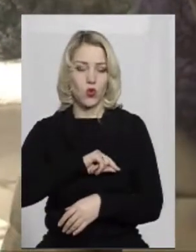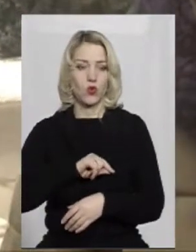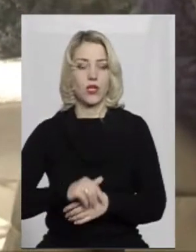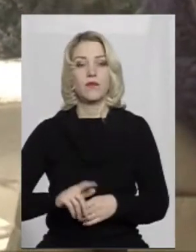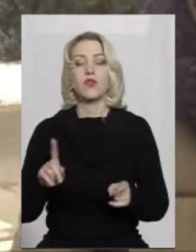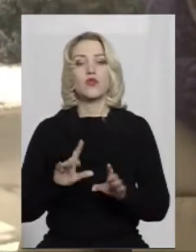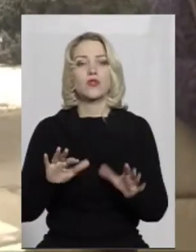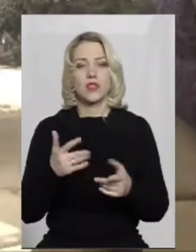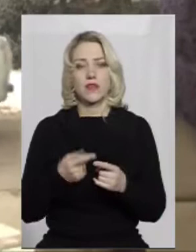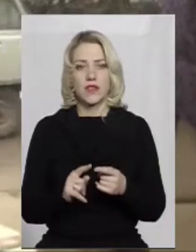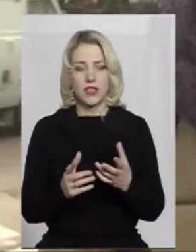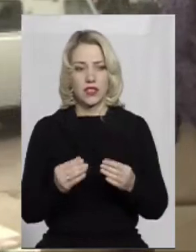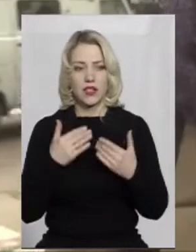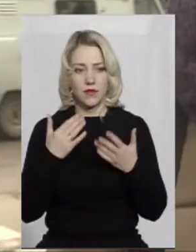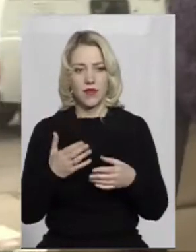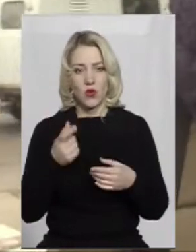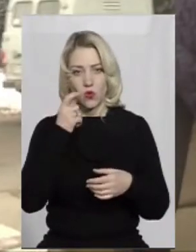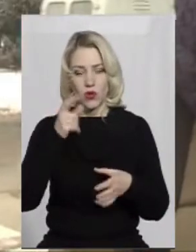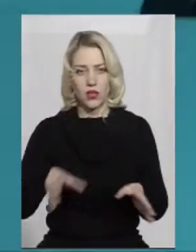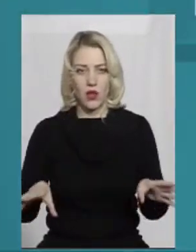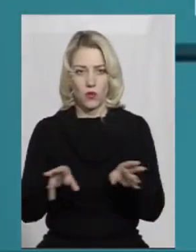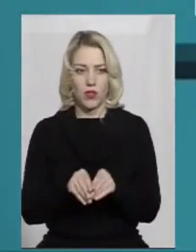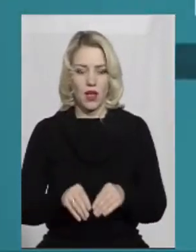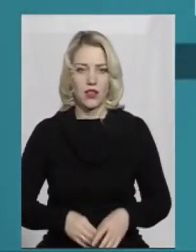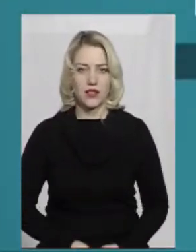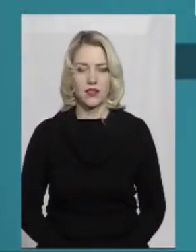сталося цей день? Україна об'єдналася.